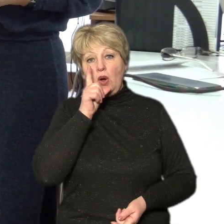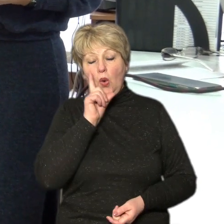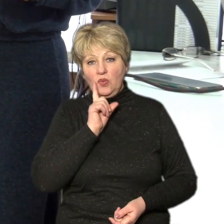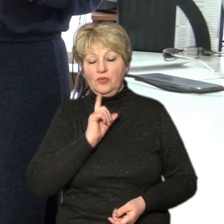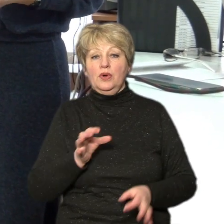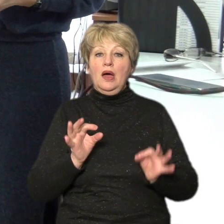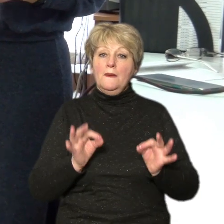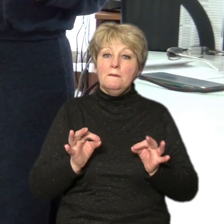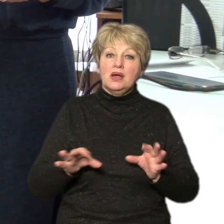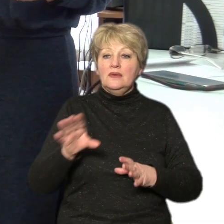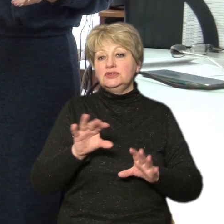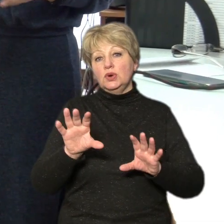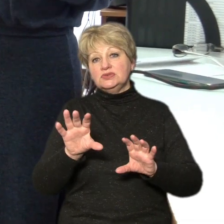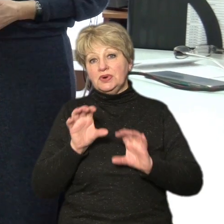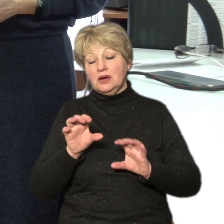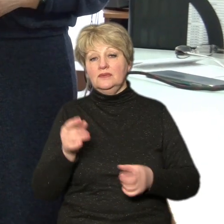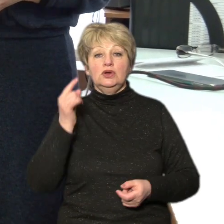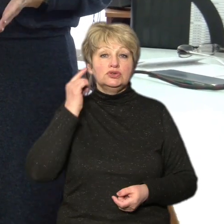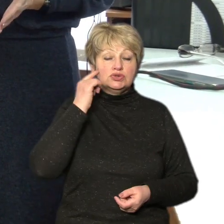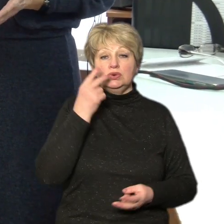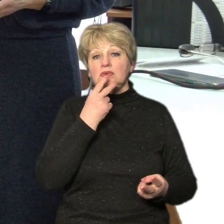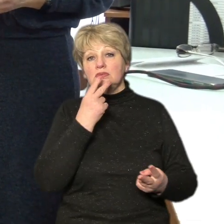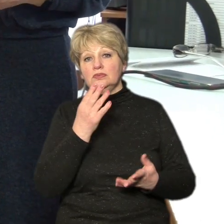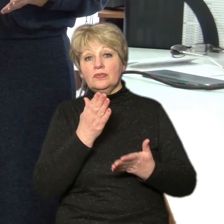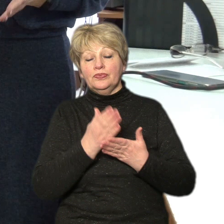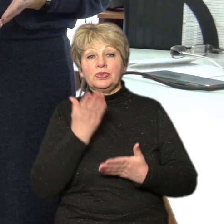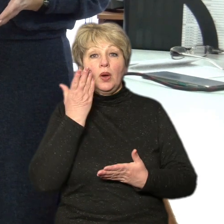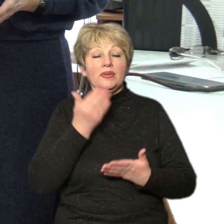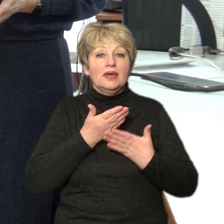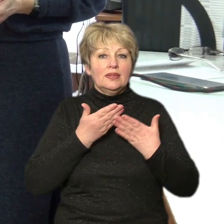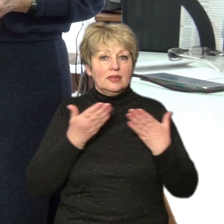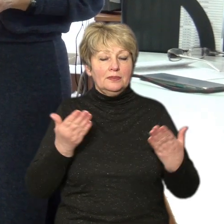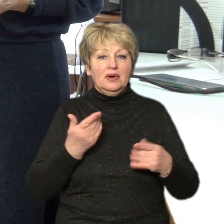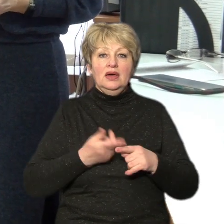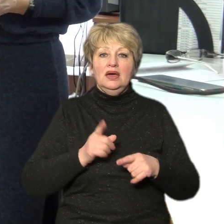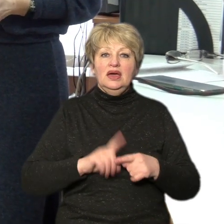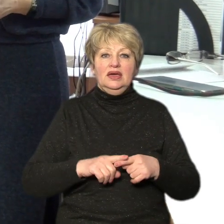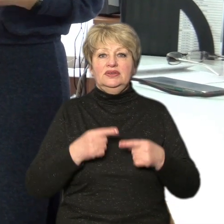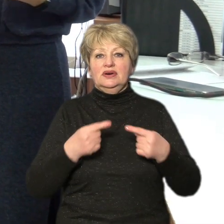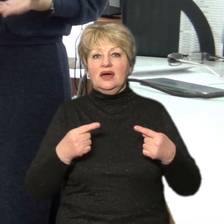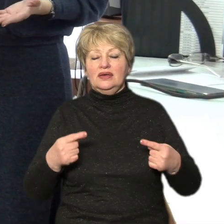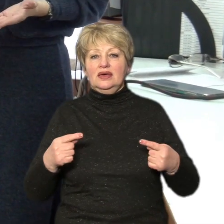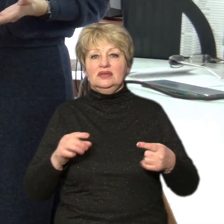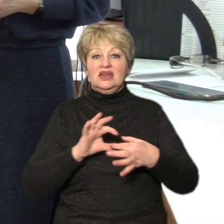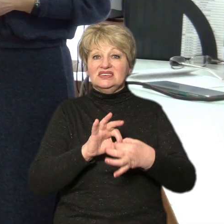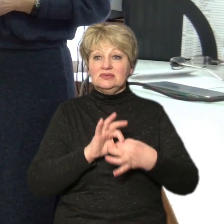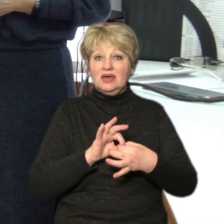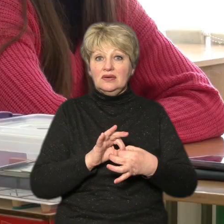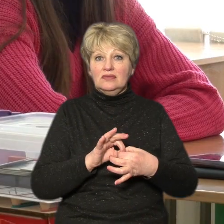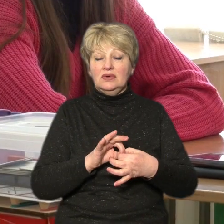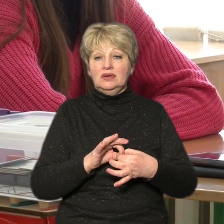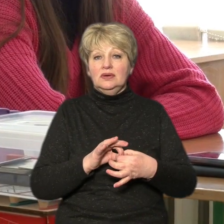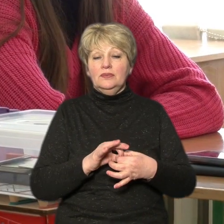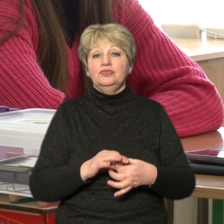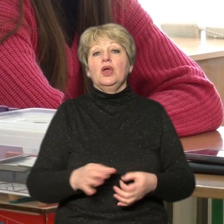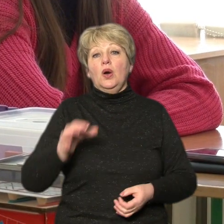правильно все сприймає, все чує, бачить. Коли немає цих міжпівкульних зв'язків, вже йде спотворене сприйняття.